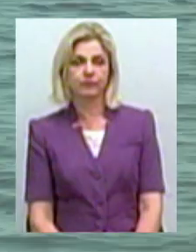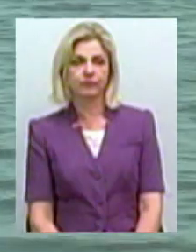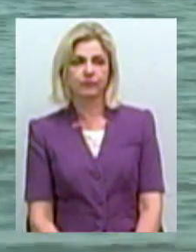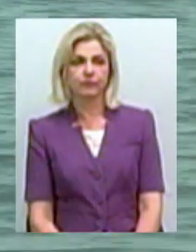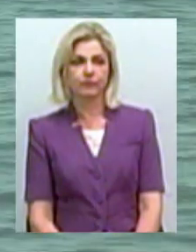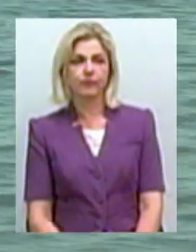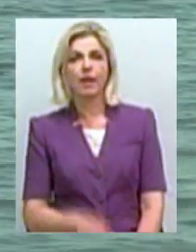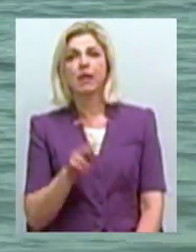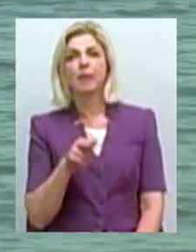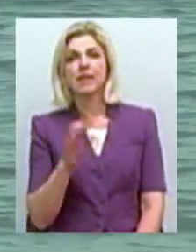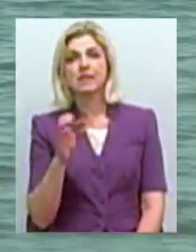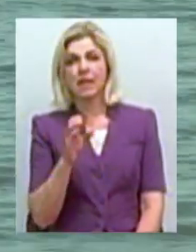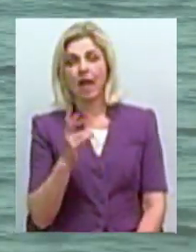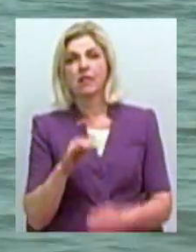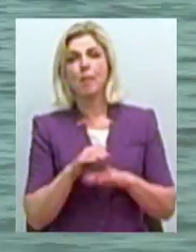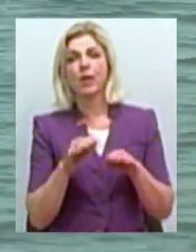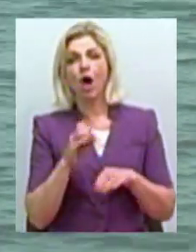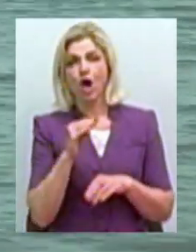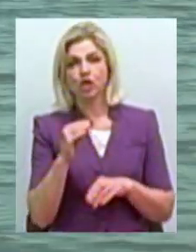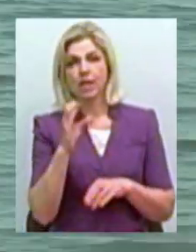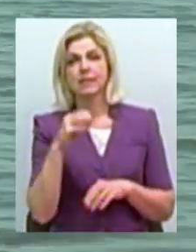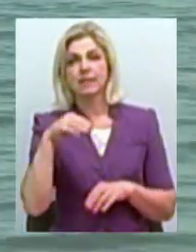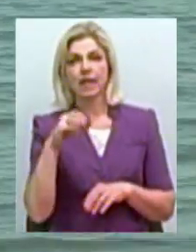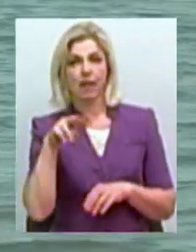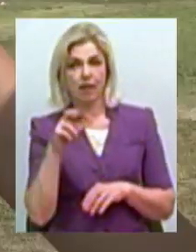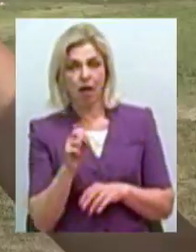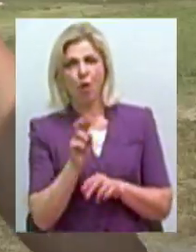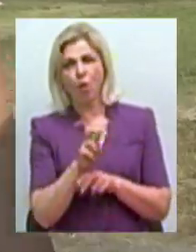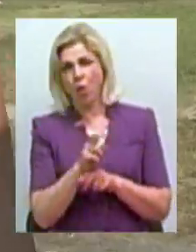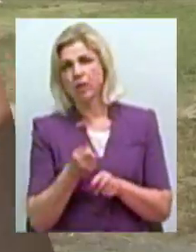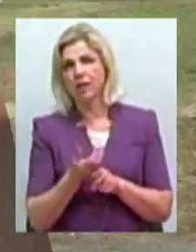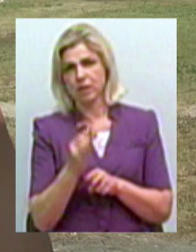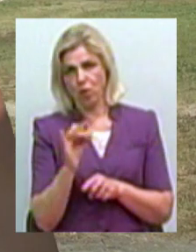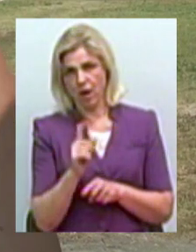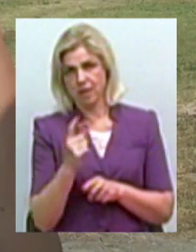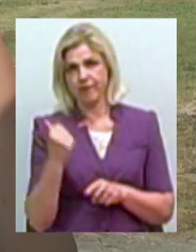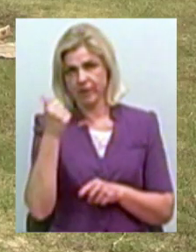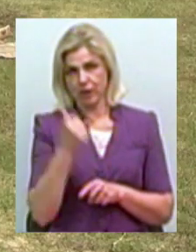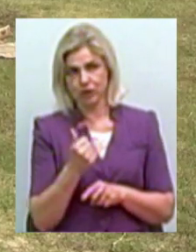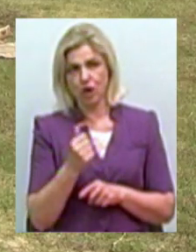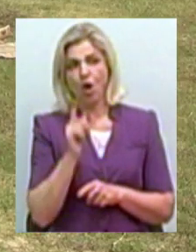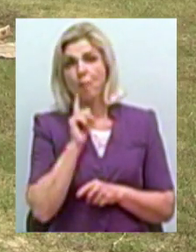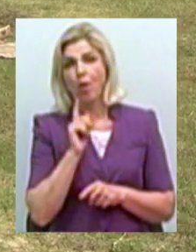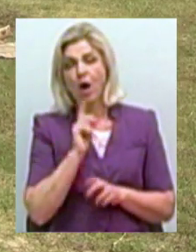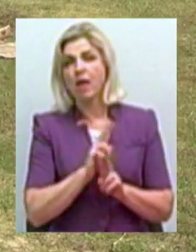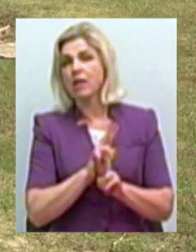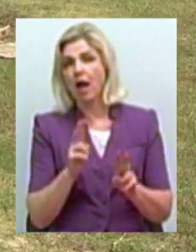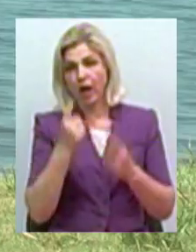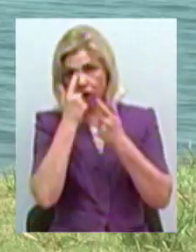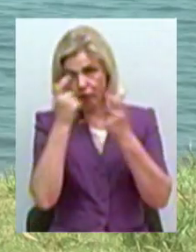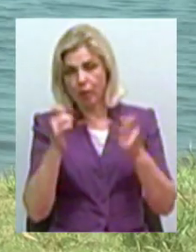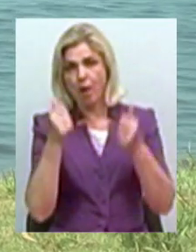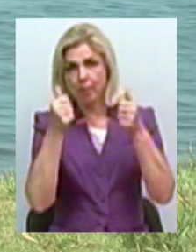Дмитро Сергеєв на пляж Стрілка приходить кілька разів на тиждень. Чоловік каже, поки жодних інформаційних стендів або плакатів